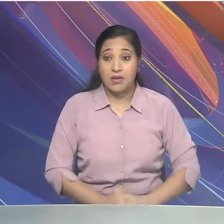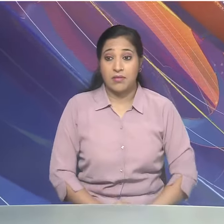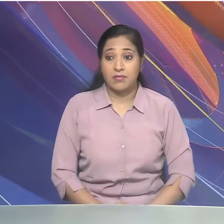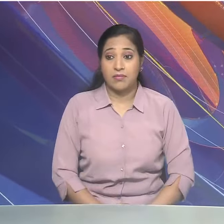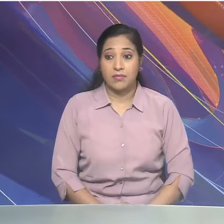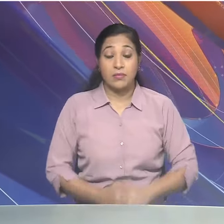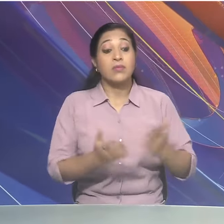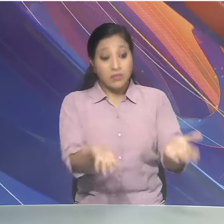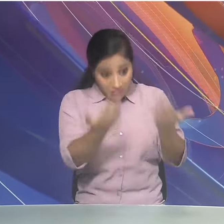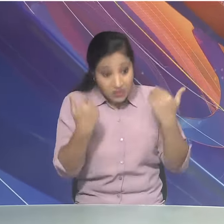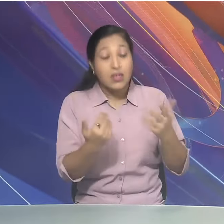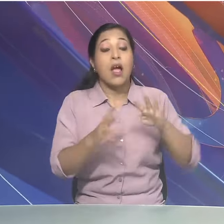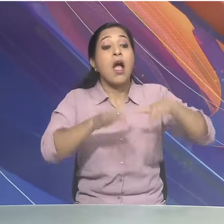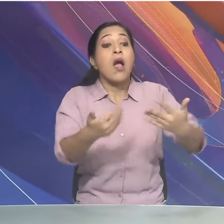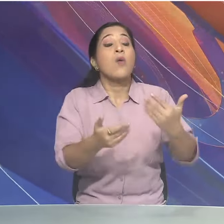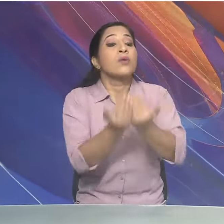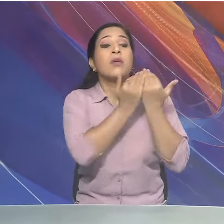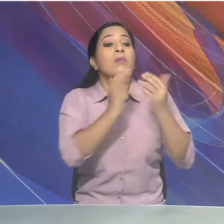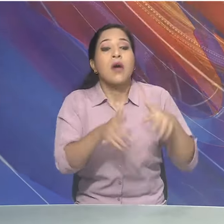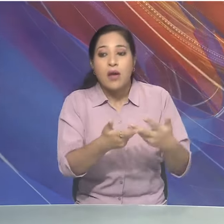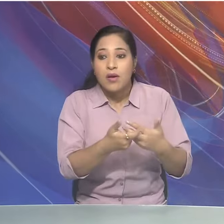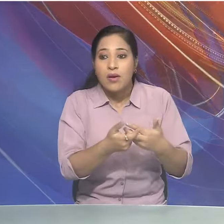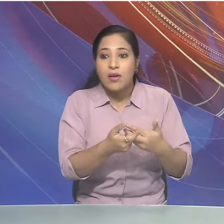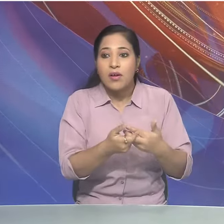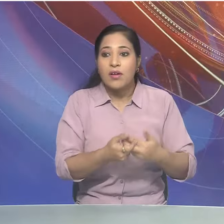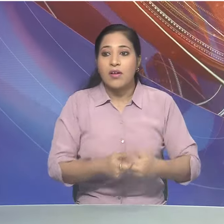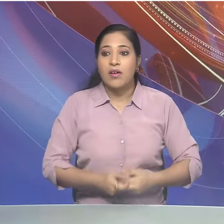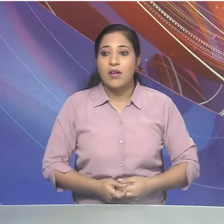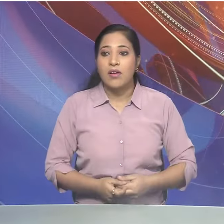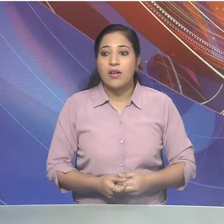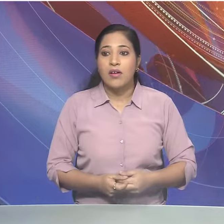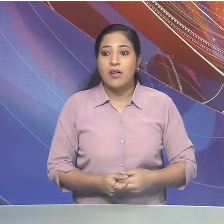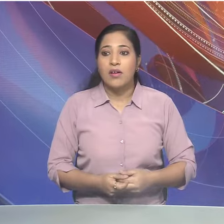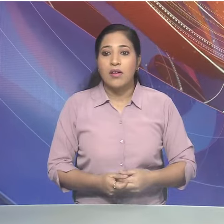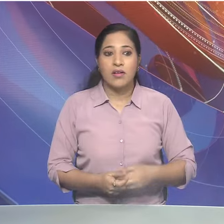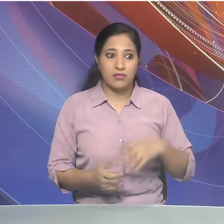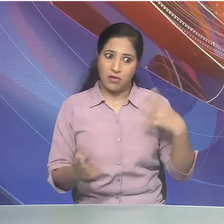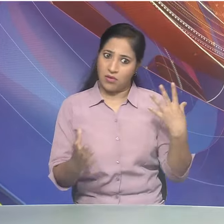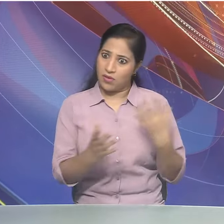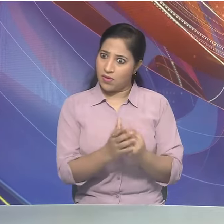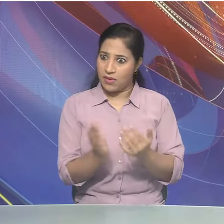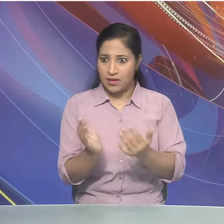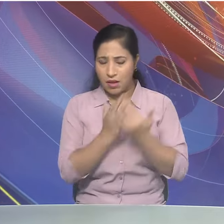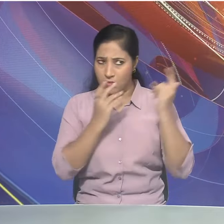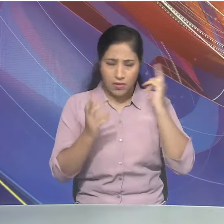बाता हो किस तरह बचाओगे अम्मत तेंगे गाबू को